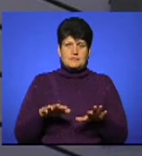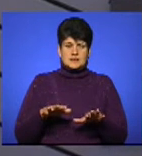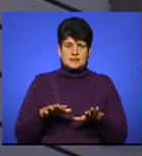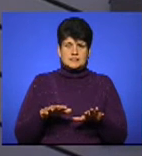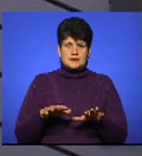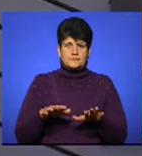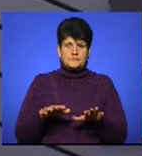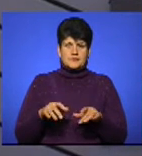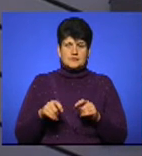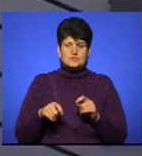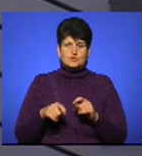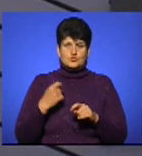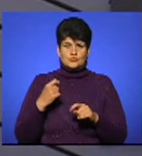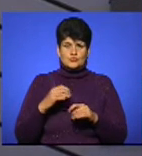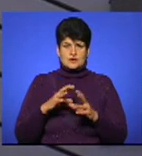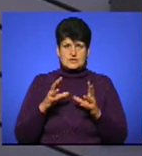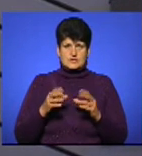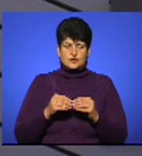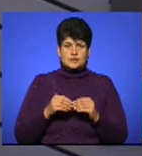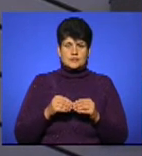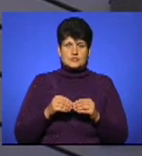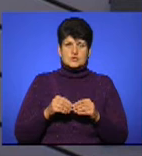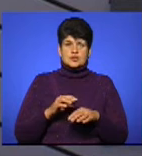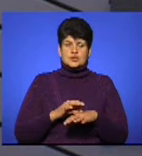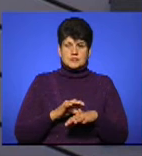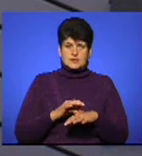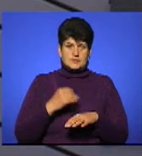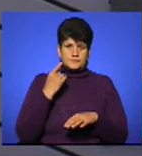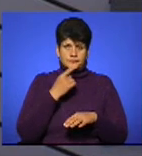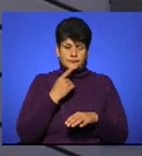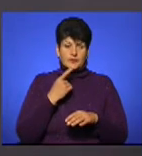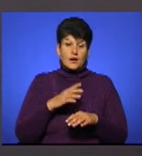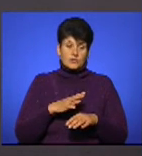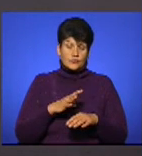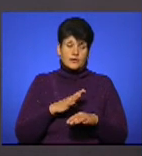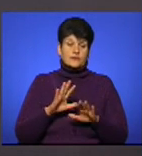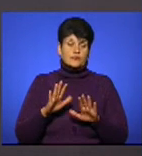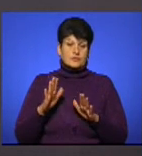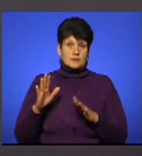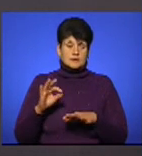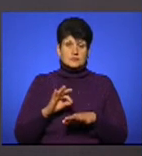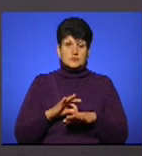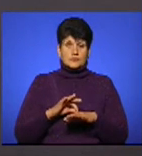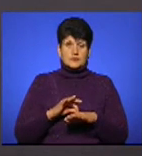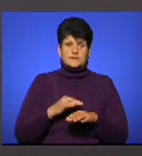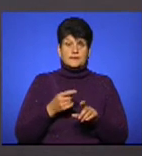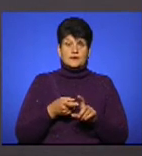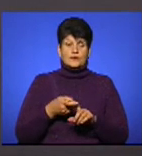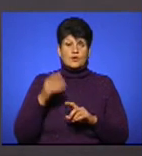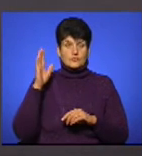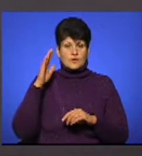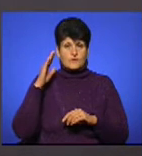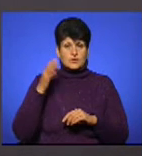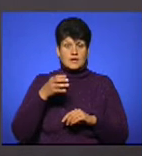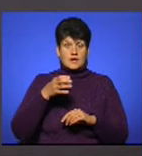порушеною цілісністю шкіри чи слизових, але і не виключається зараження через інфіковану воду.